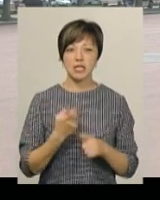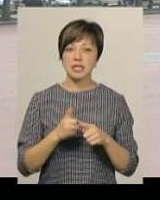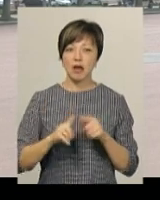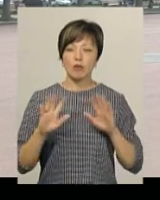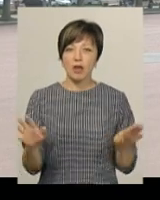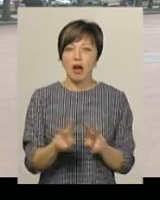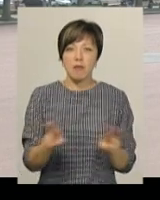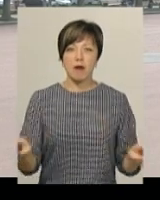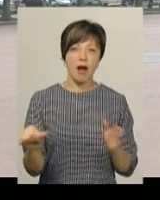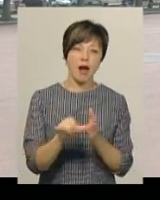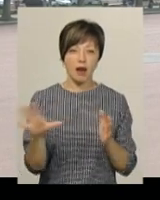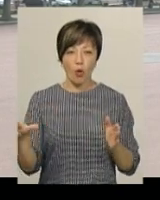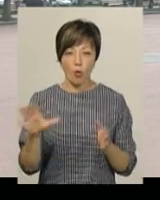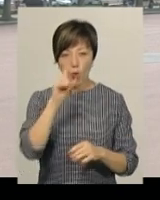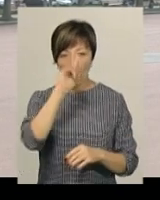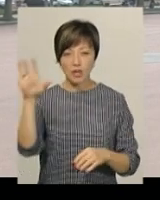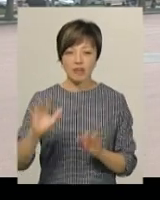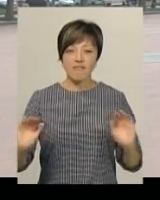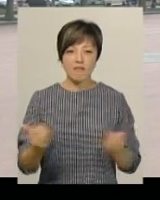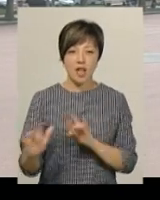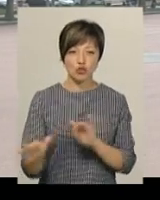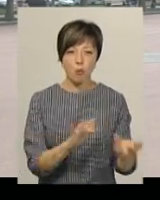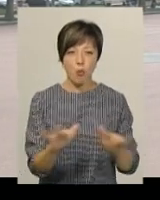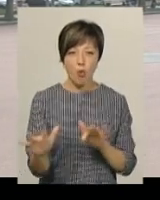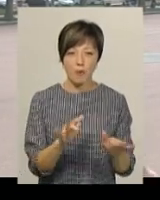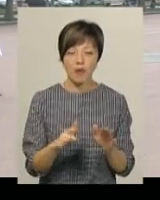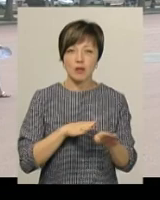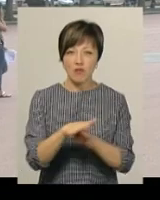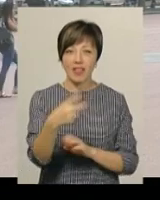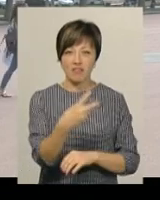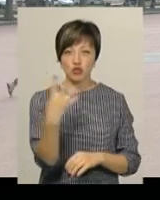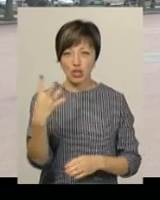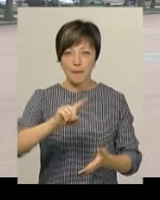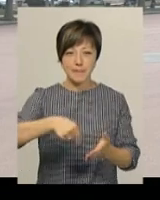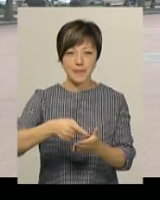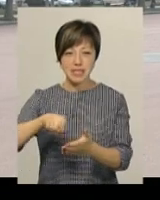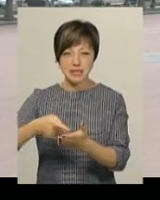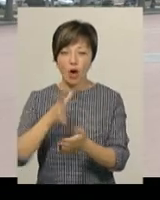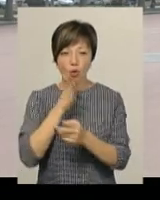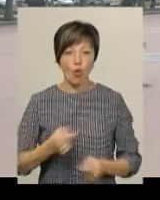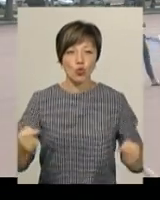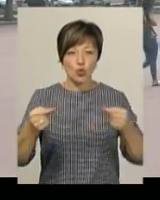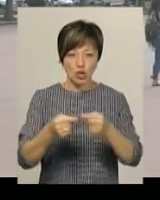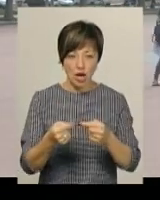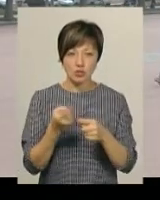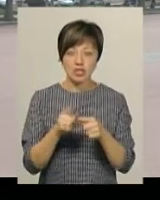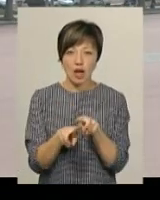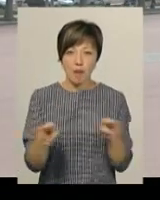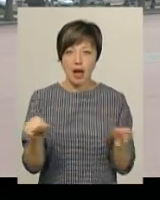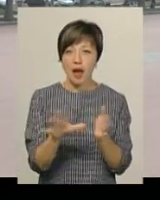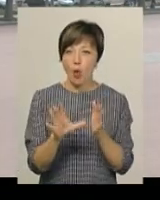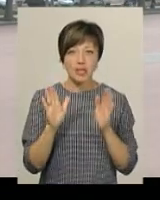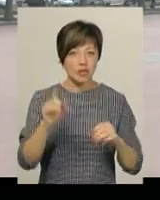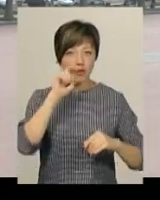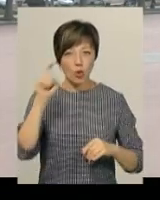рекордний такий флешмоб, тому що він відбувається в 24 містах одночасно, і це буде своєрідний рекорд не